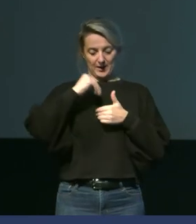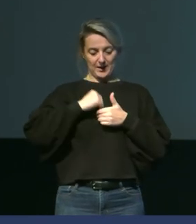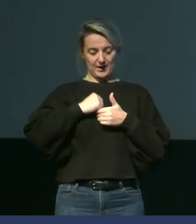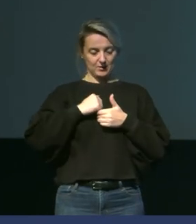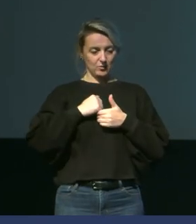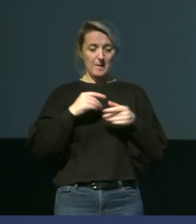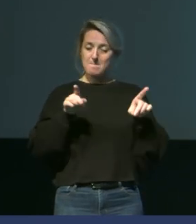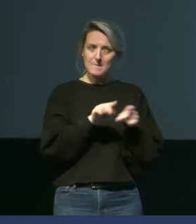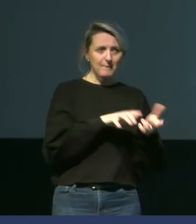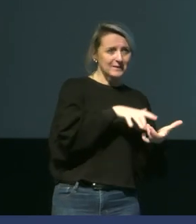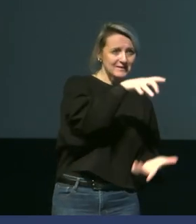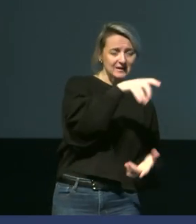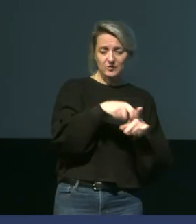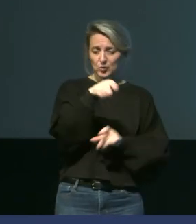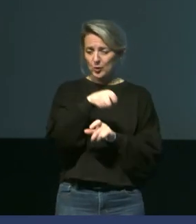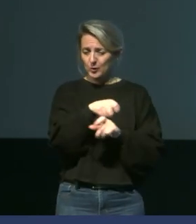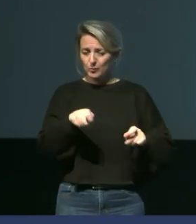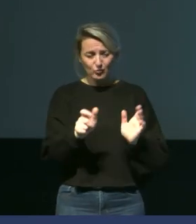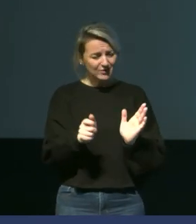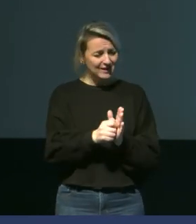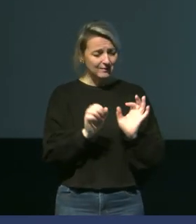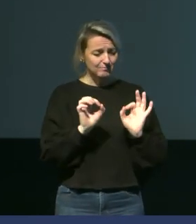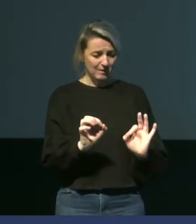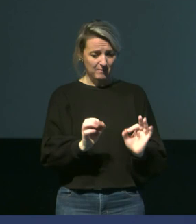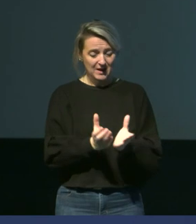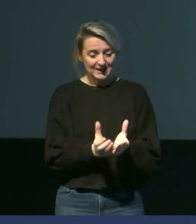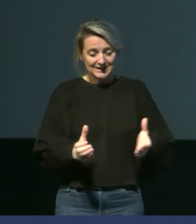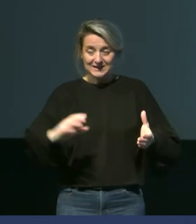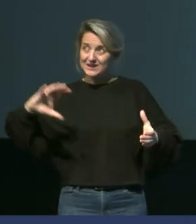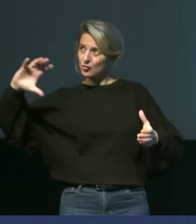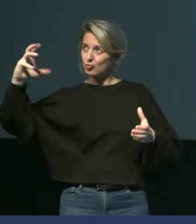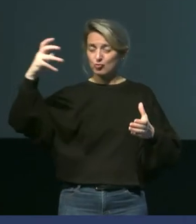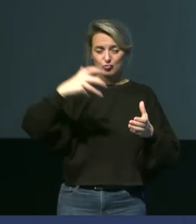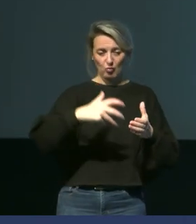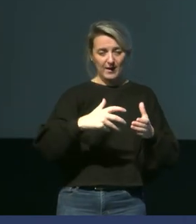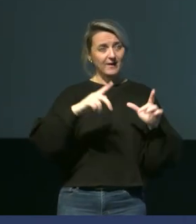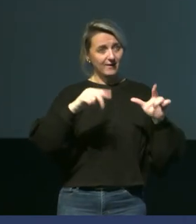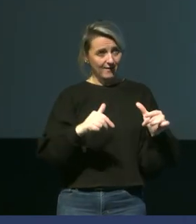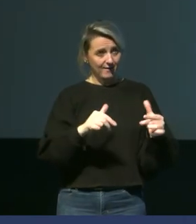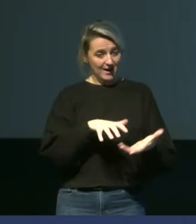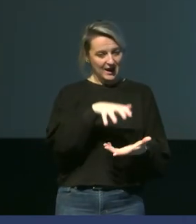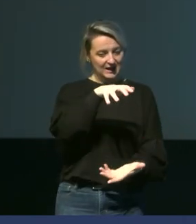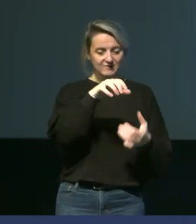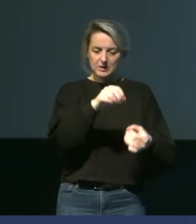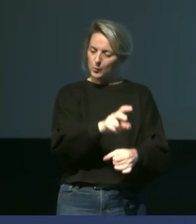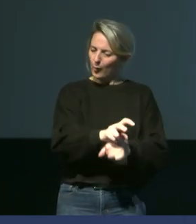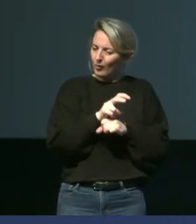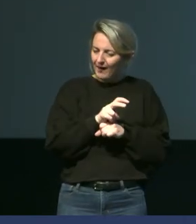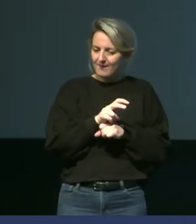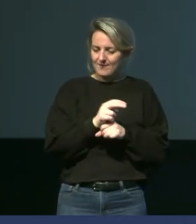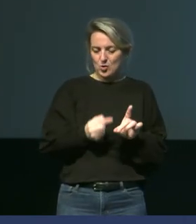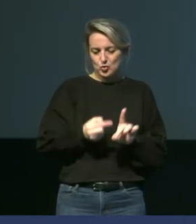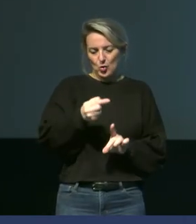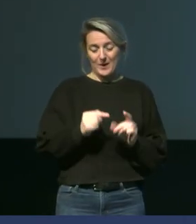même jour et on se rend compte que les nids au soleil, exposés au soleil, les individus étaient capables de maintenir une température